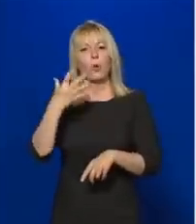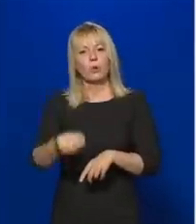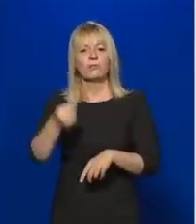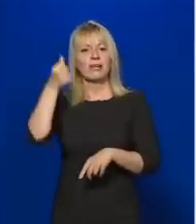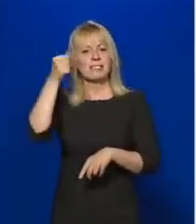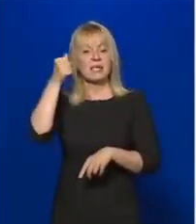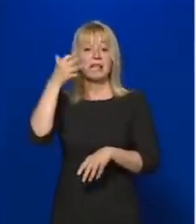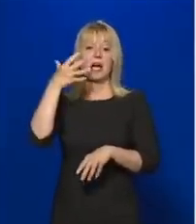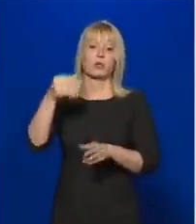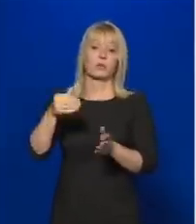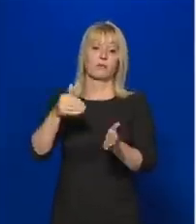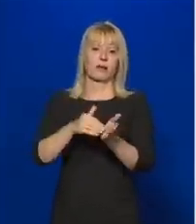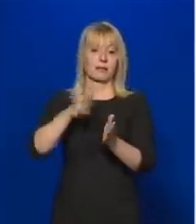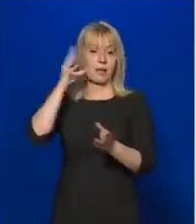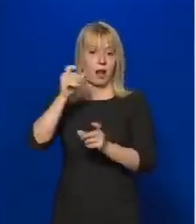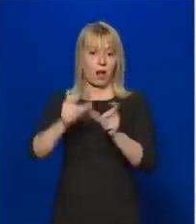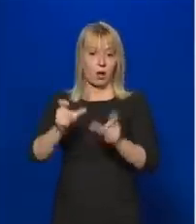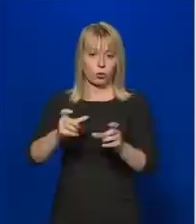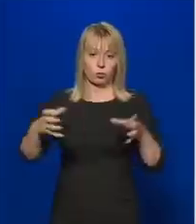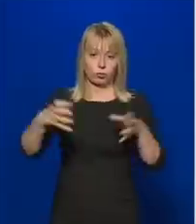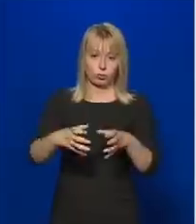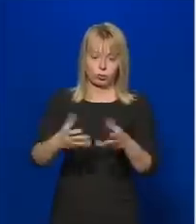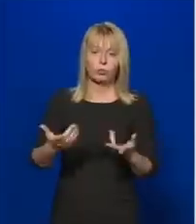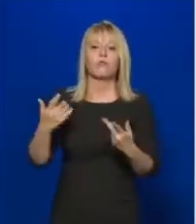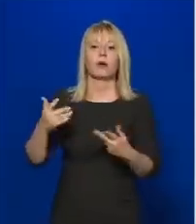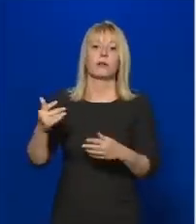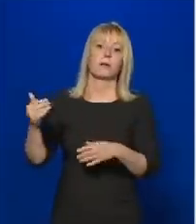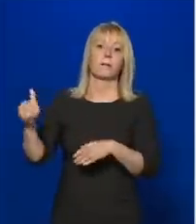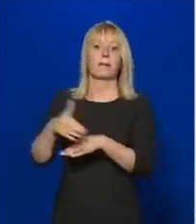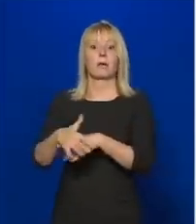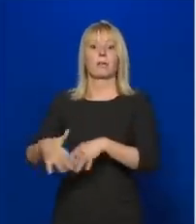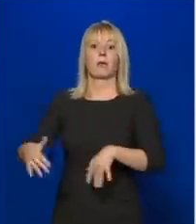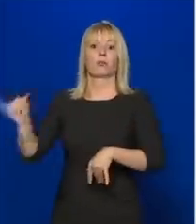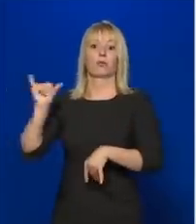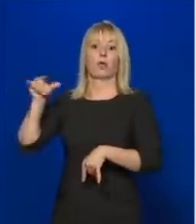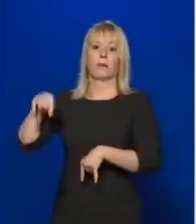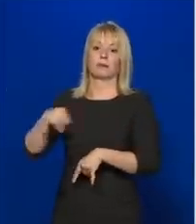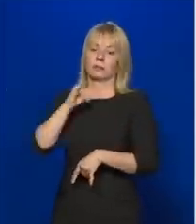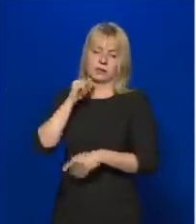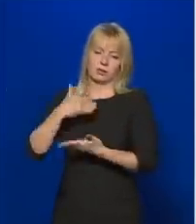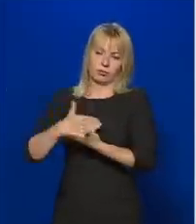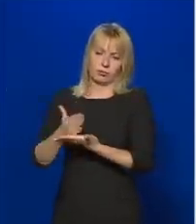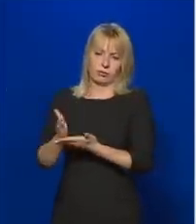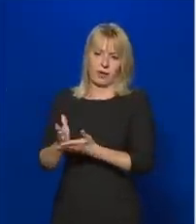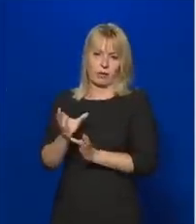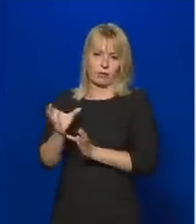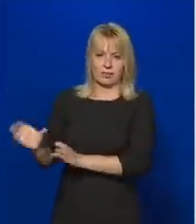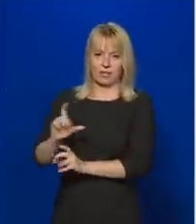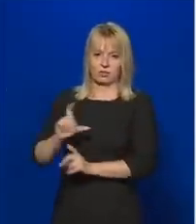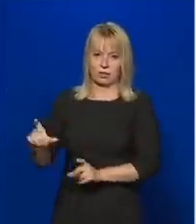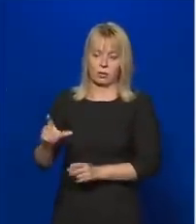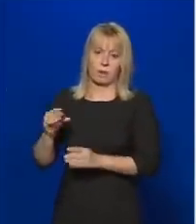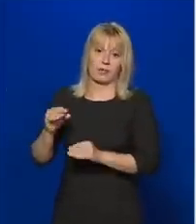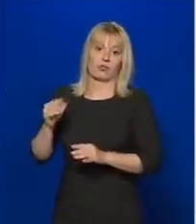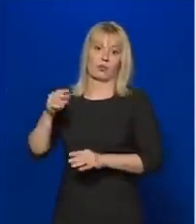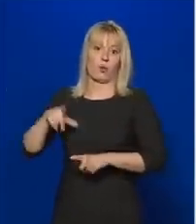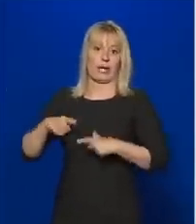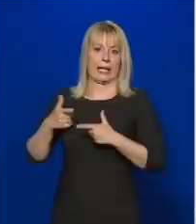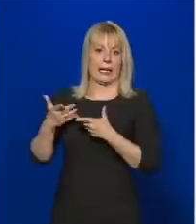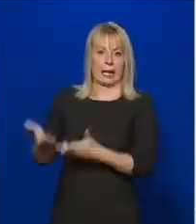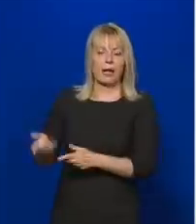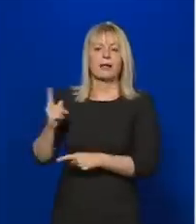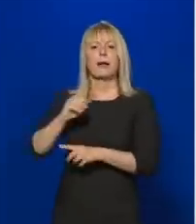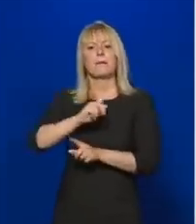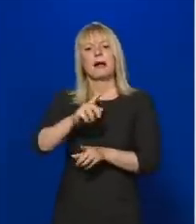megyei jogúvárosi közösség, vagy milliós Budapesten, ott nem indokolt az elosztás, hiszen kellően sokan élnek ott, de más